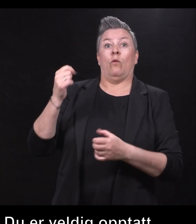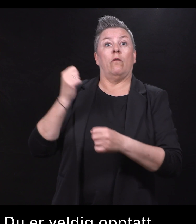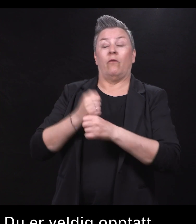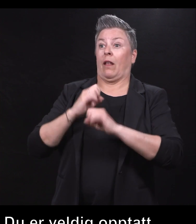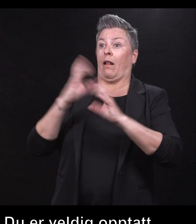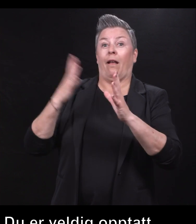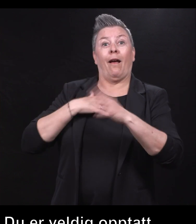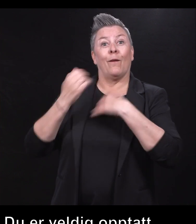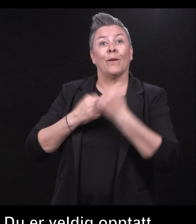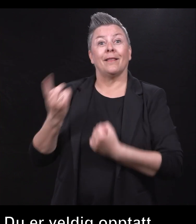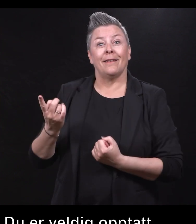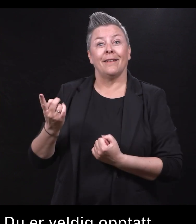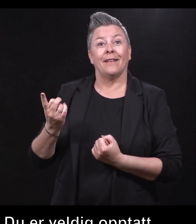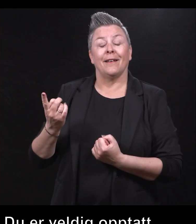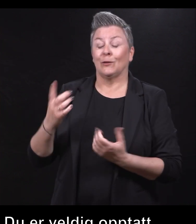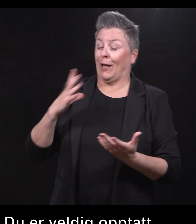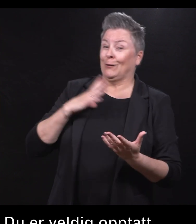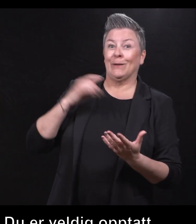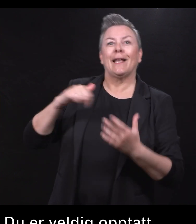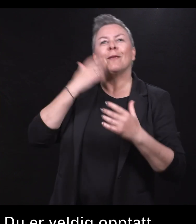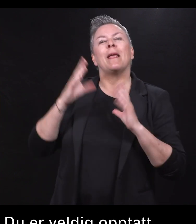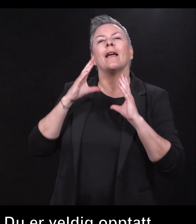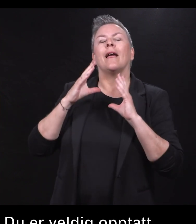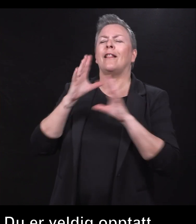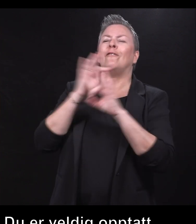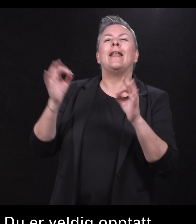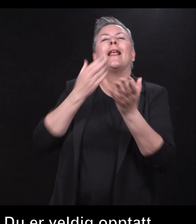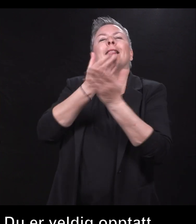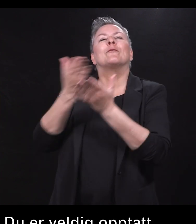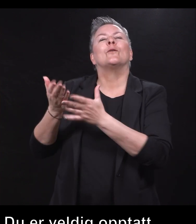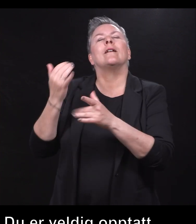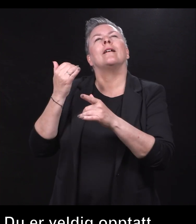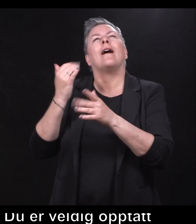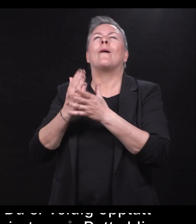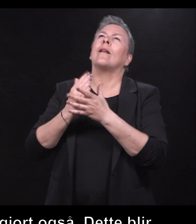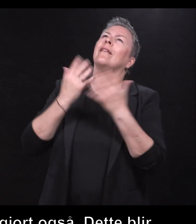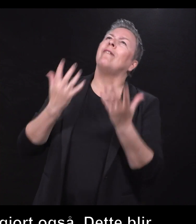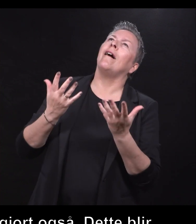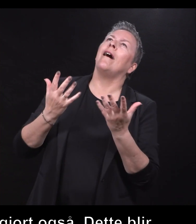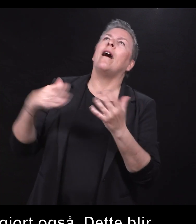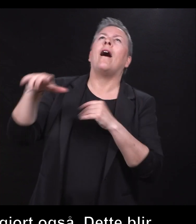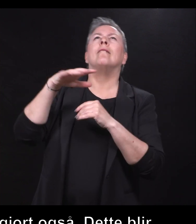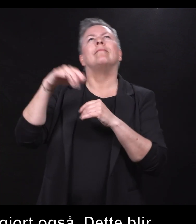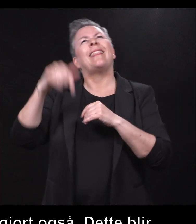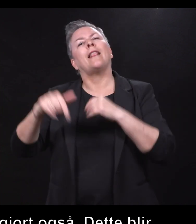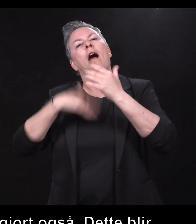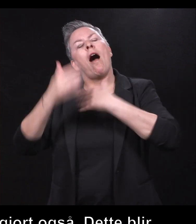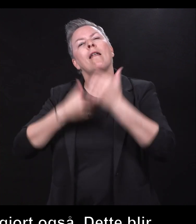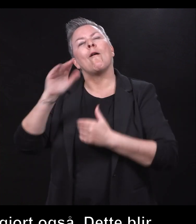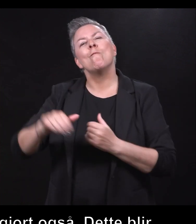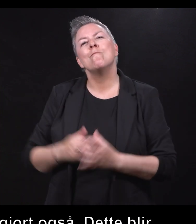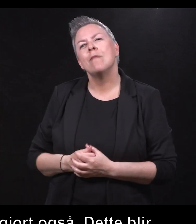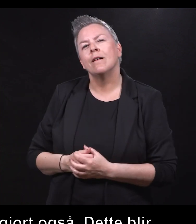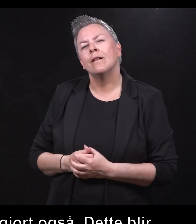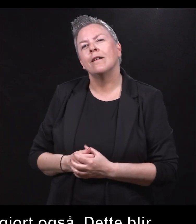også. Så jeg synes jo at dette blir en veldig fin demonstrasjon nettopp av hva det hele handler om. Og